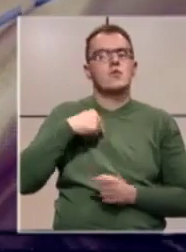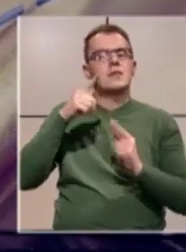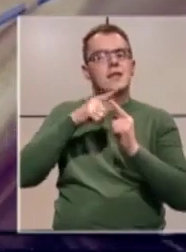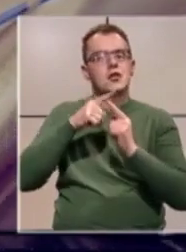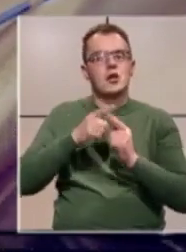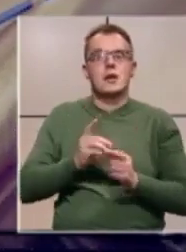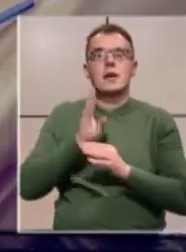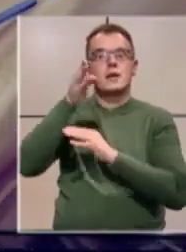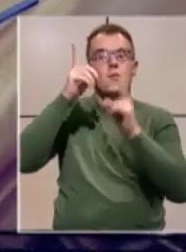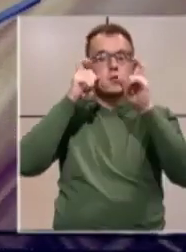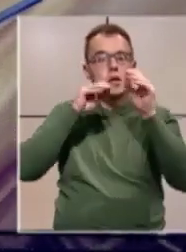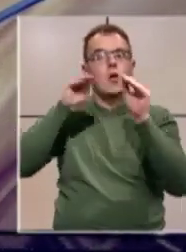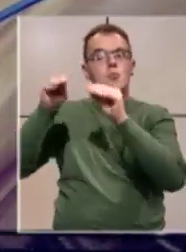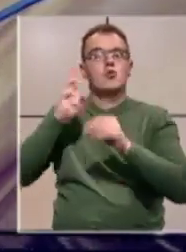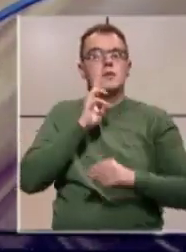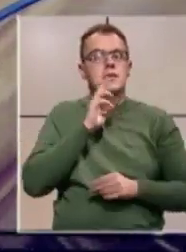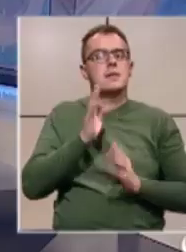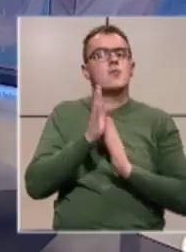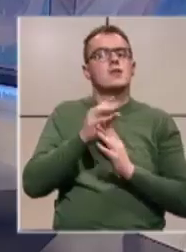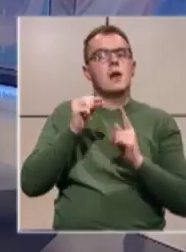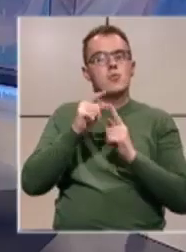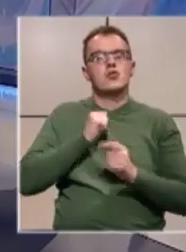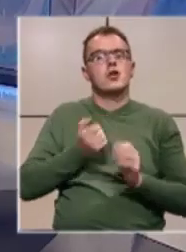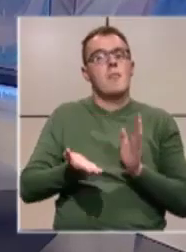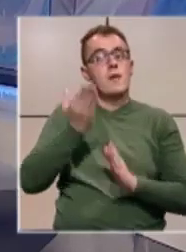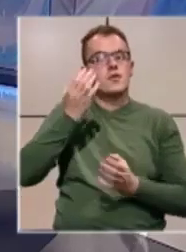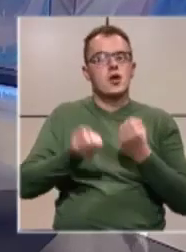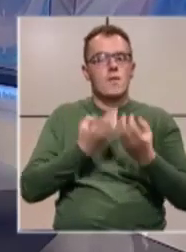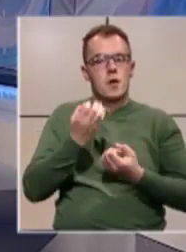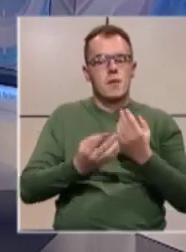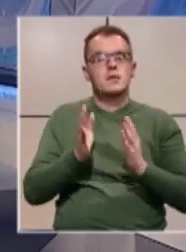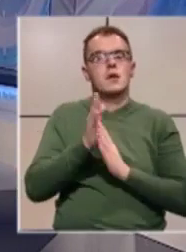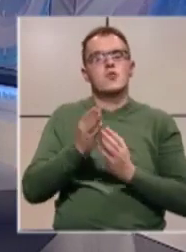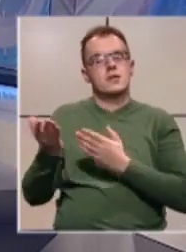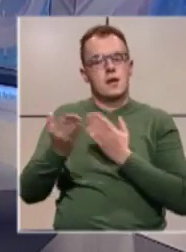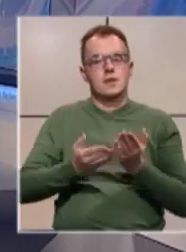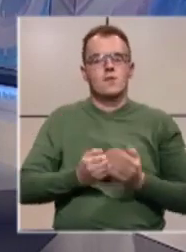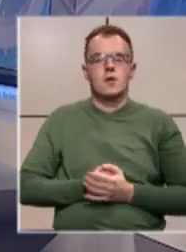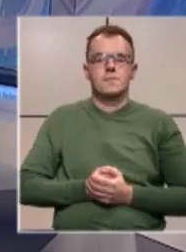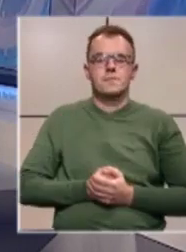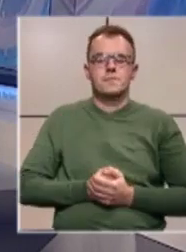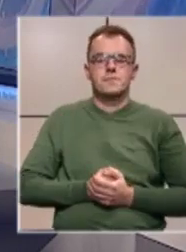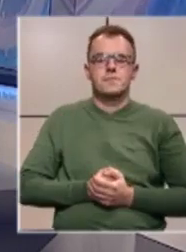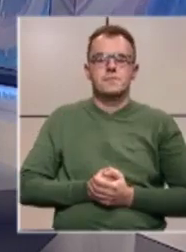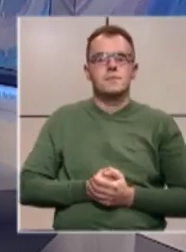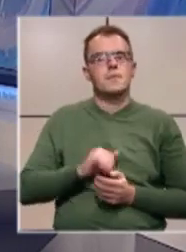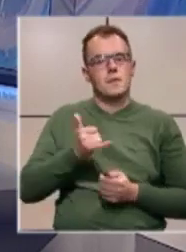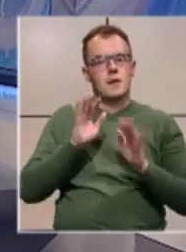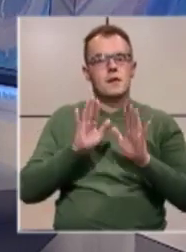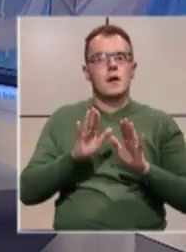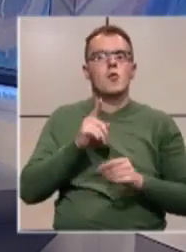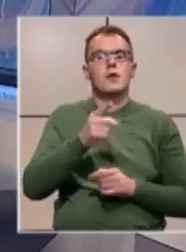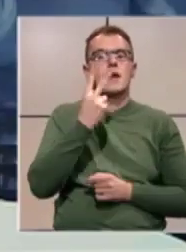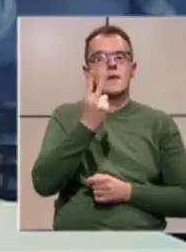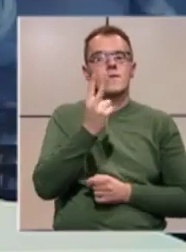Tešanj. Idemo slikom do Zenice. Mujesira Purić ima više informacija. Mujesira, izvoli. Tako je, Mihajla.